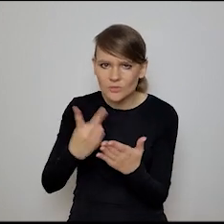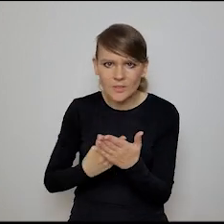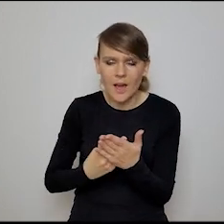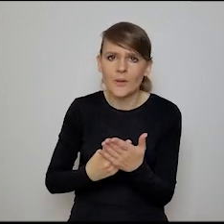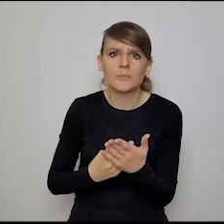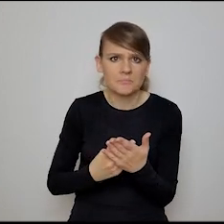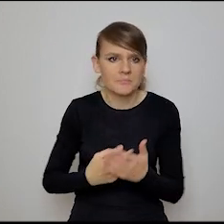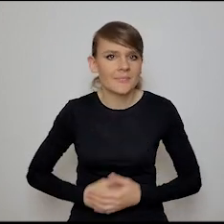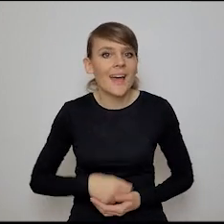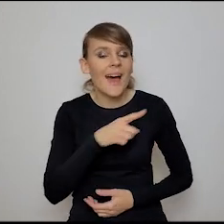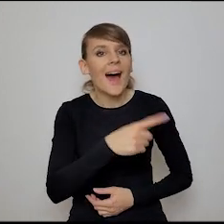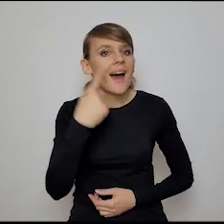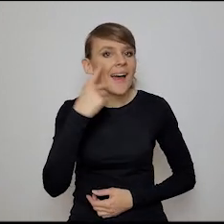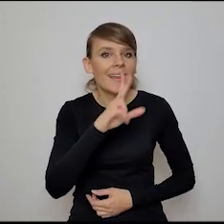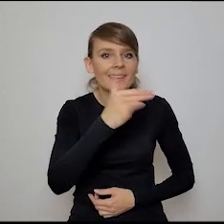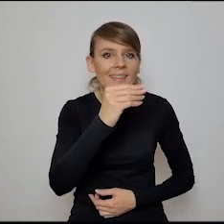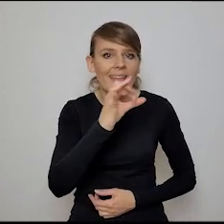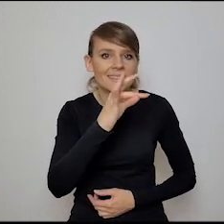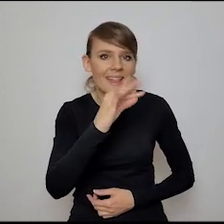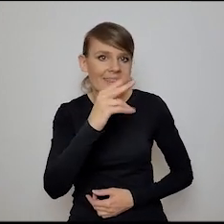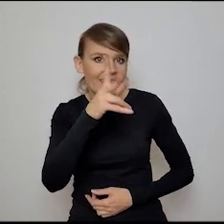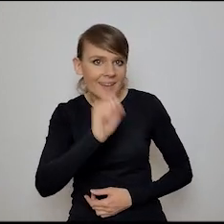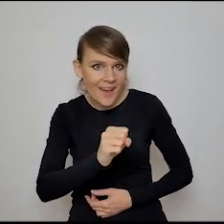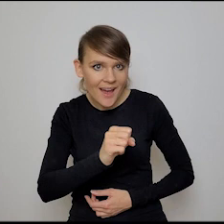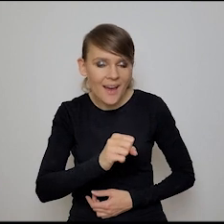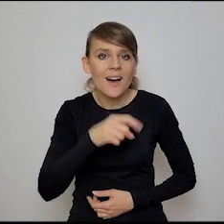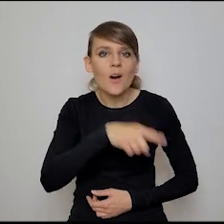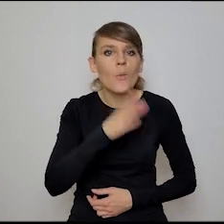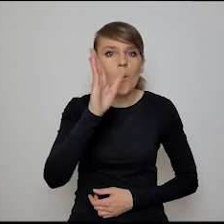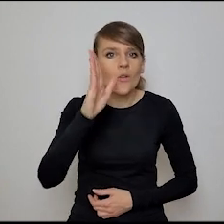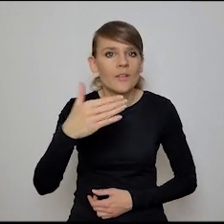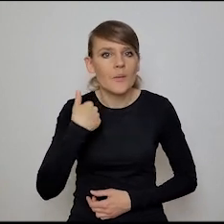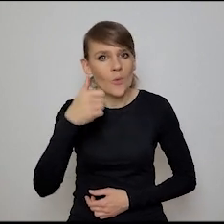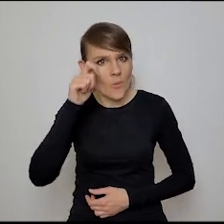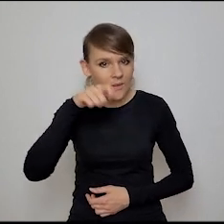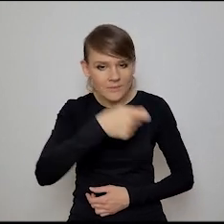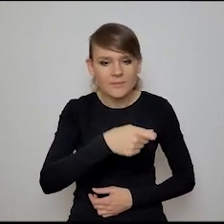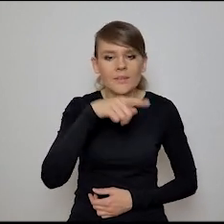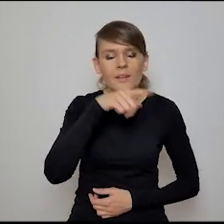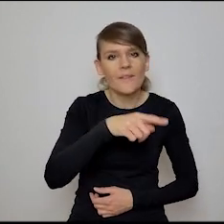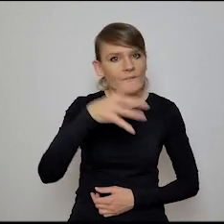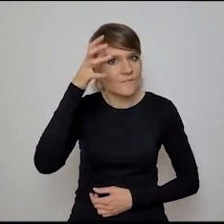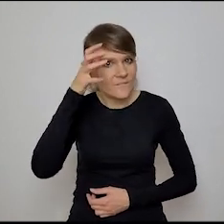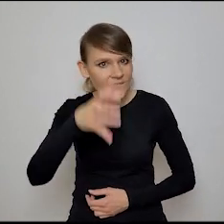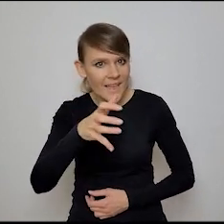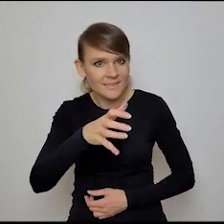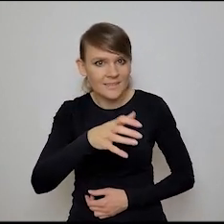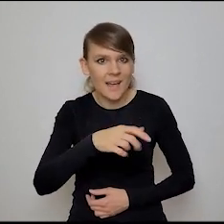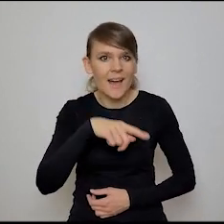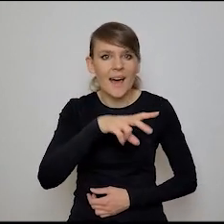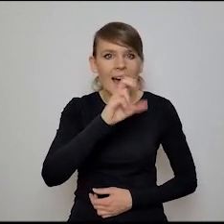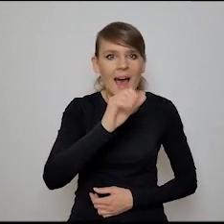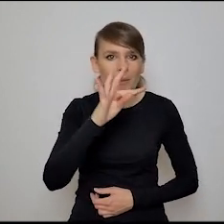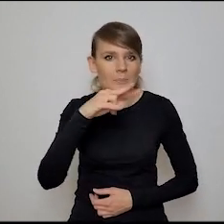o ciele, kinestetyce. Tak, tak. potem zostało nazwane tacit knowledge. To znaczy ta wiedza, którą posiadamy,